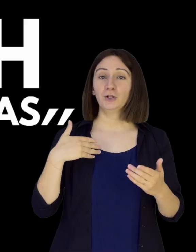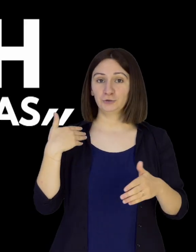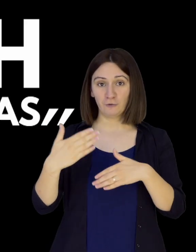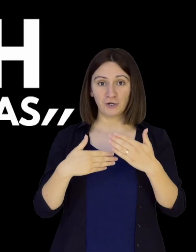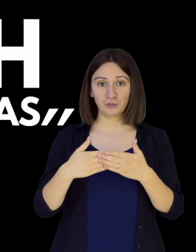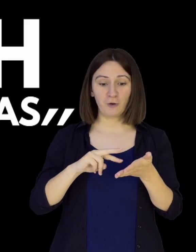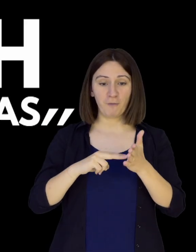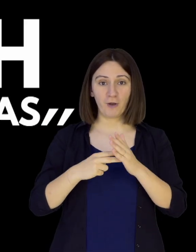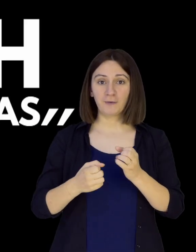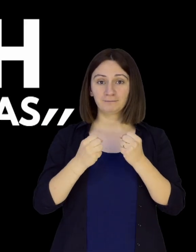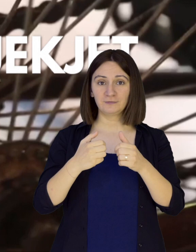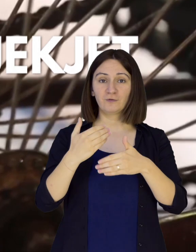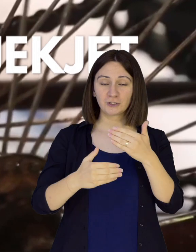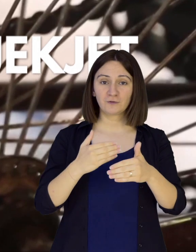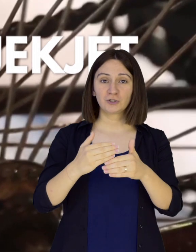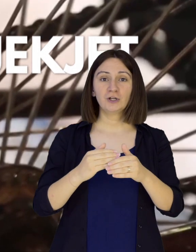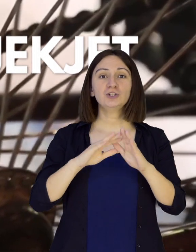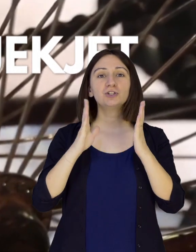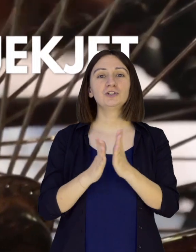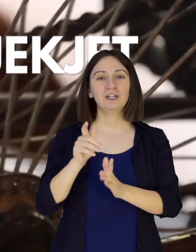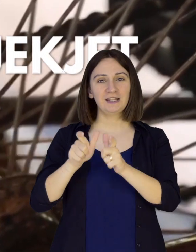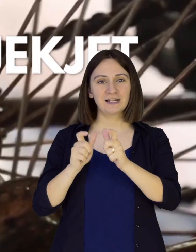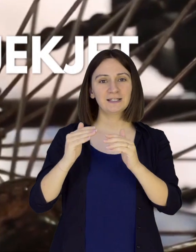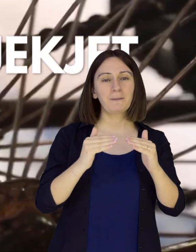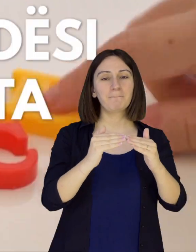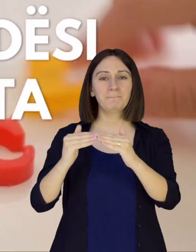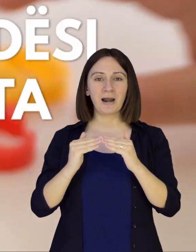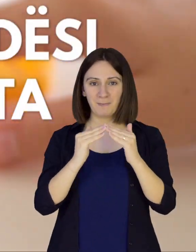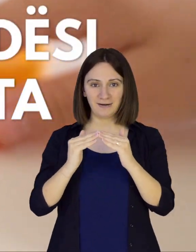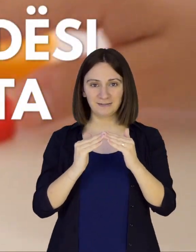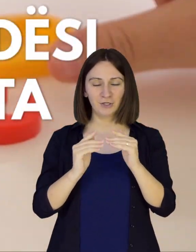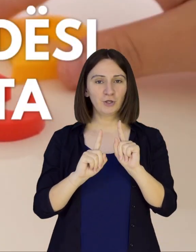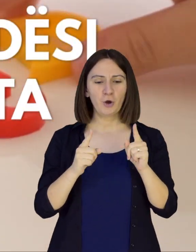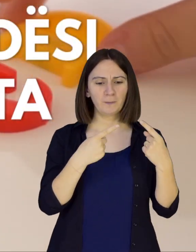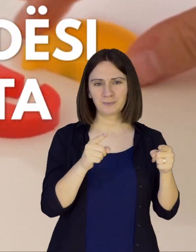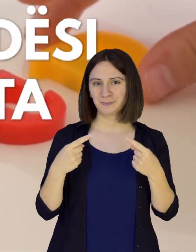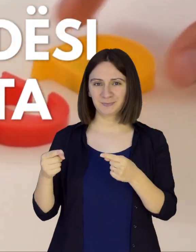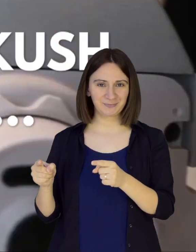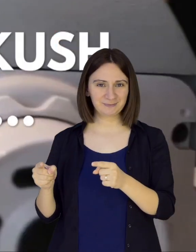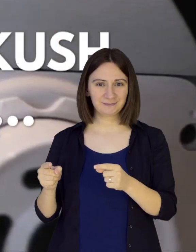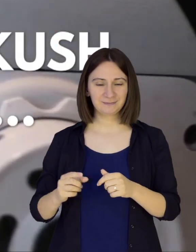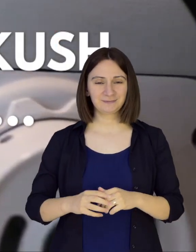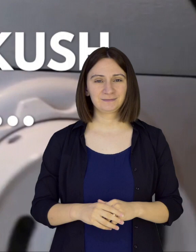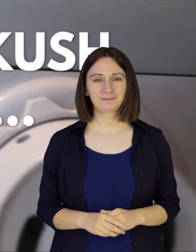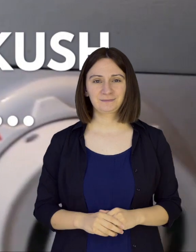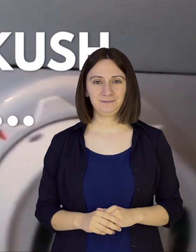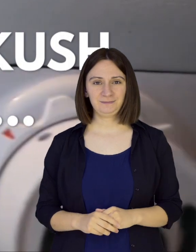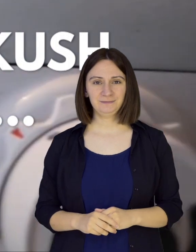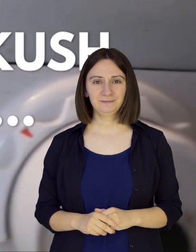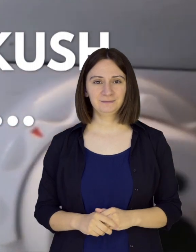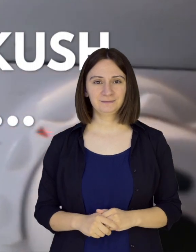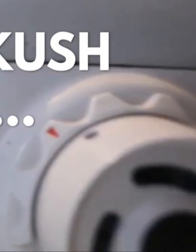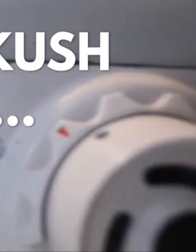Askush të mos mbetet pas, vazhdon për pjeket që gjithdo njeri të ketë mundësit e barabarta, pavarësisht kush